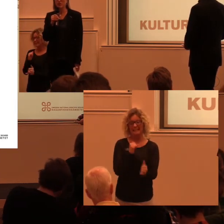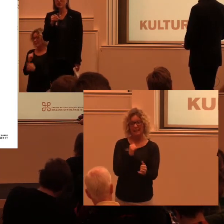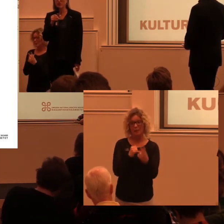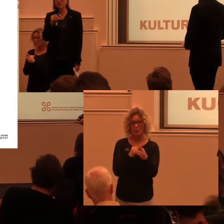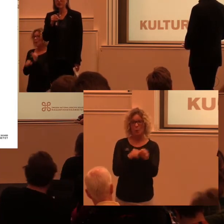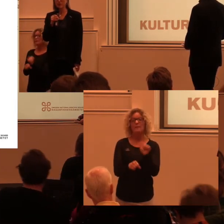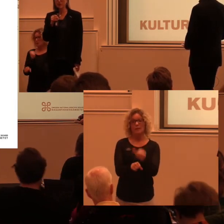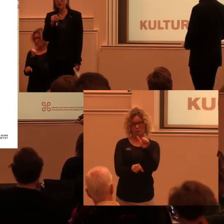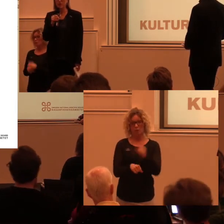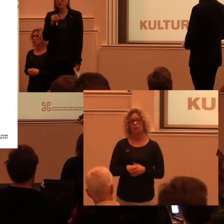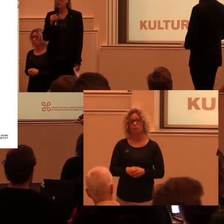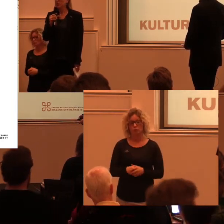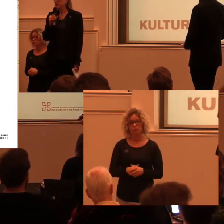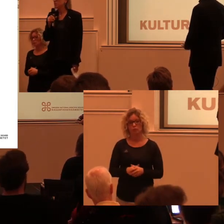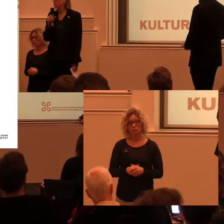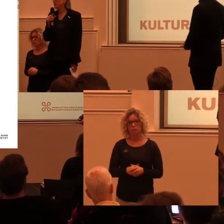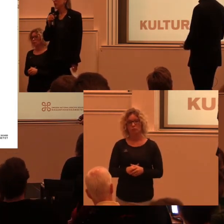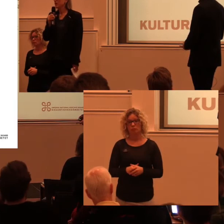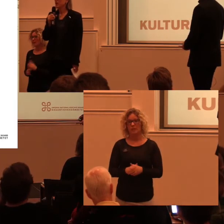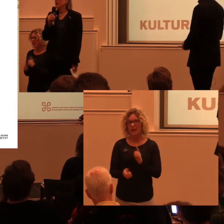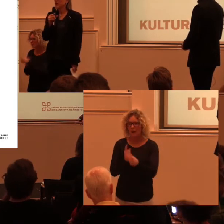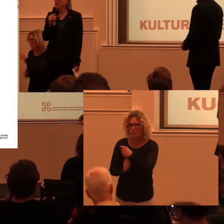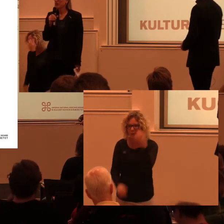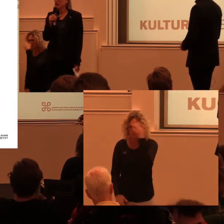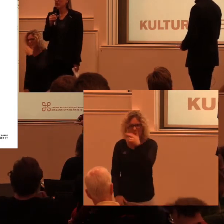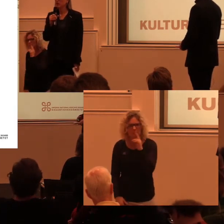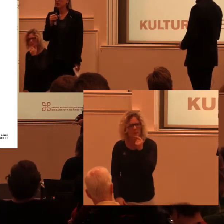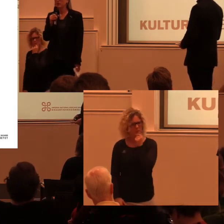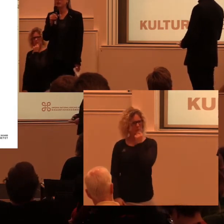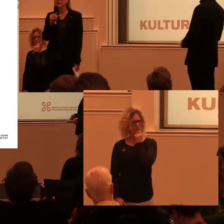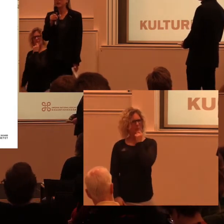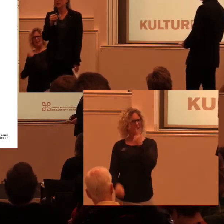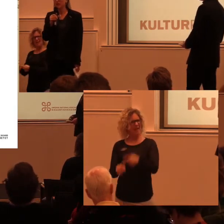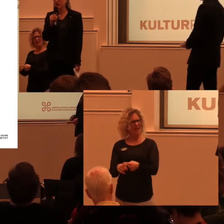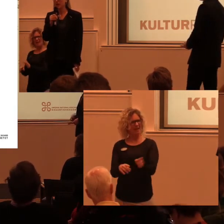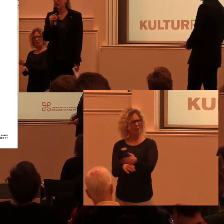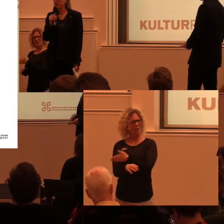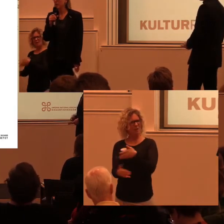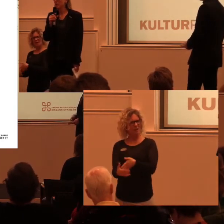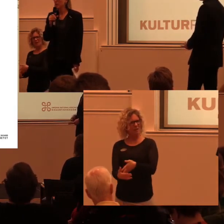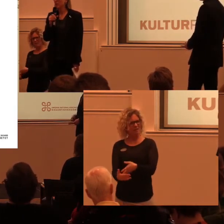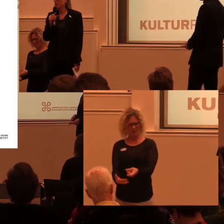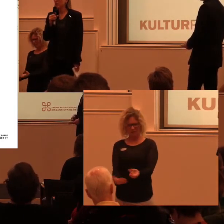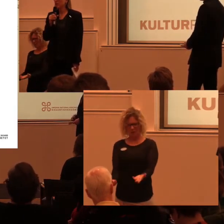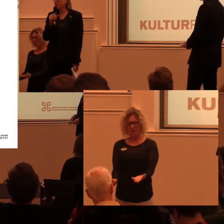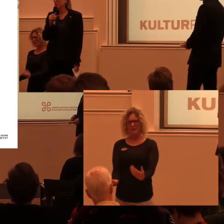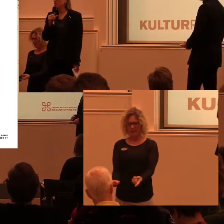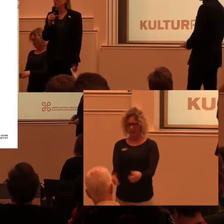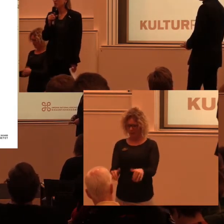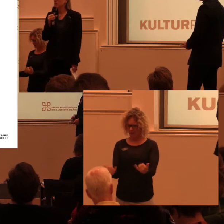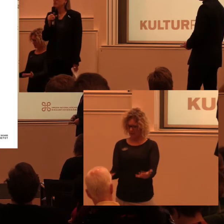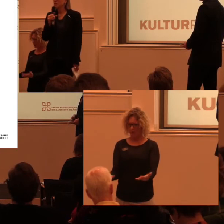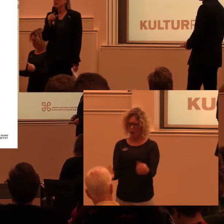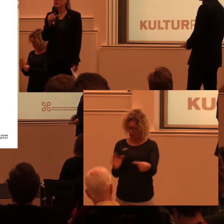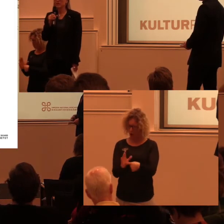2016. Och då kanske det någon som tänker här att ja men enkelt avhjälpta hinder det är ju redan